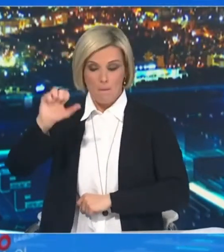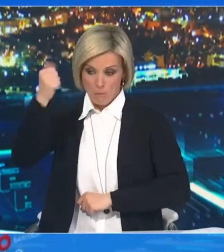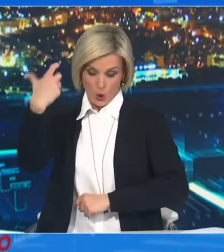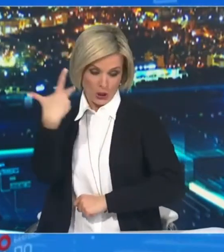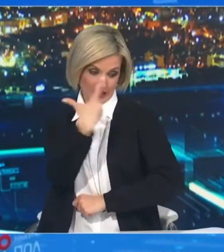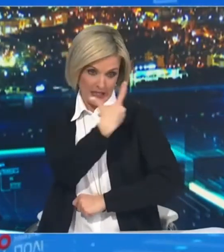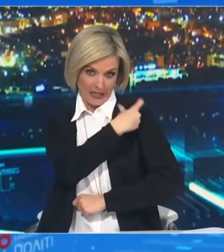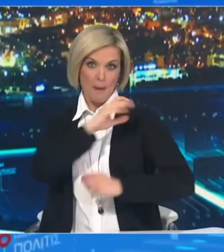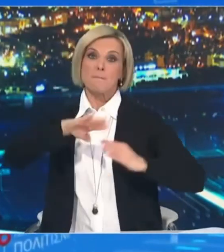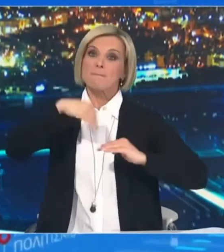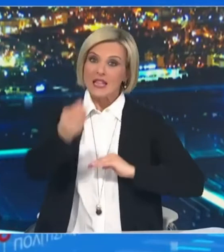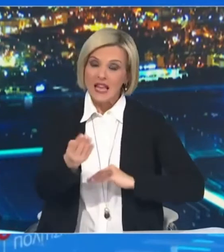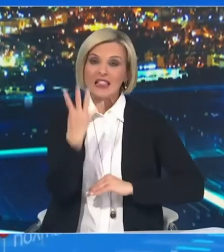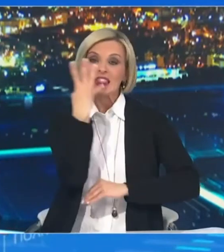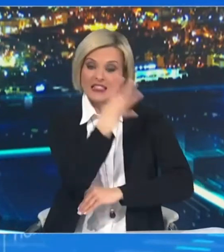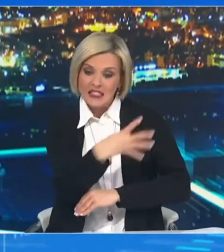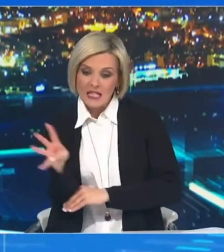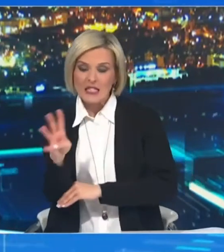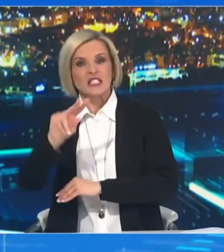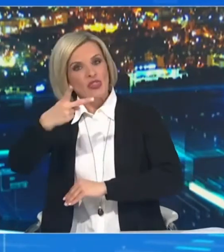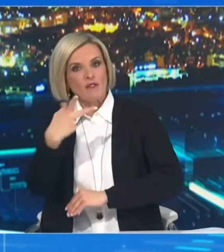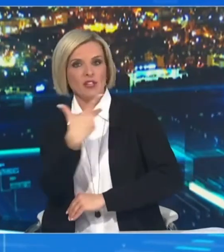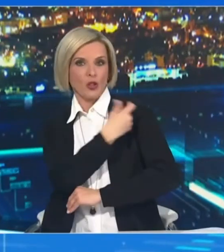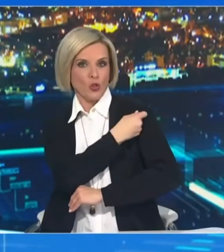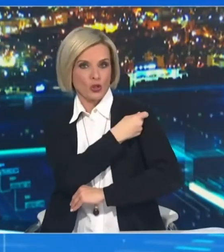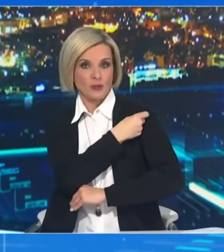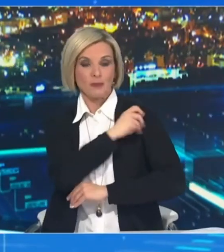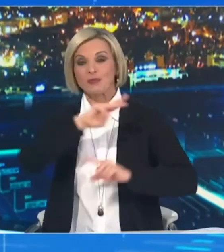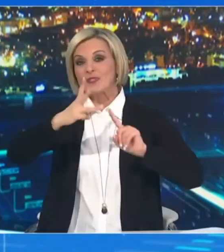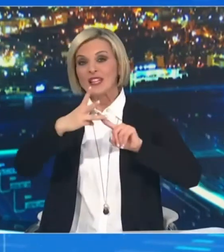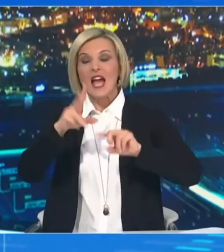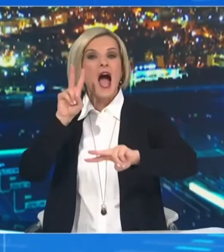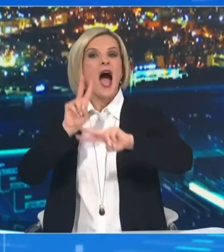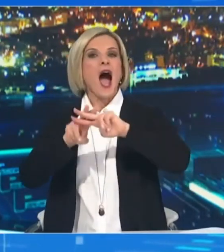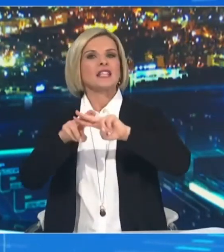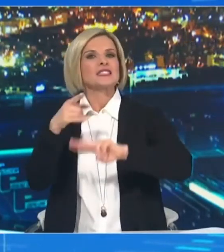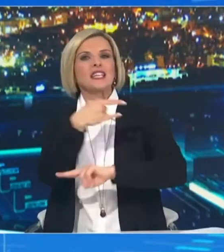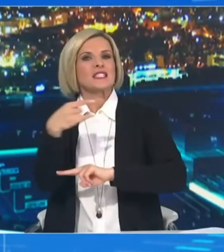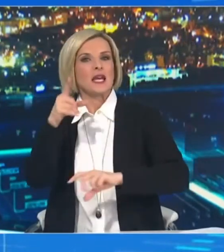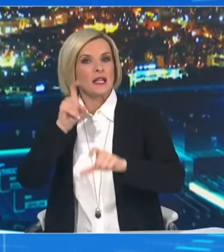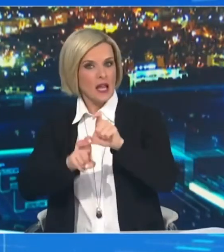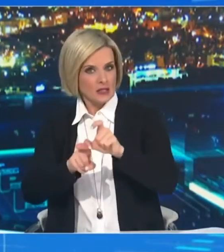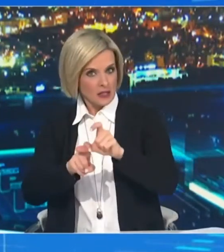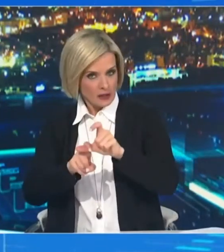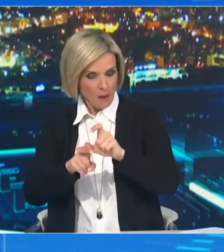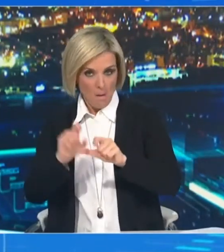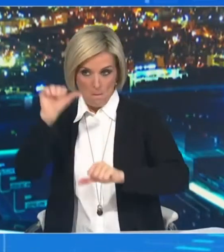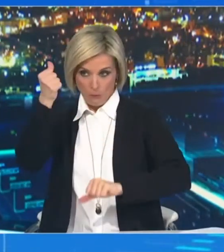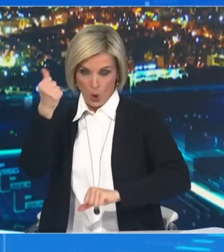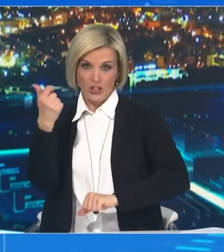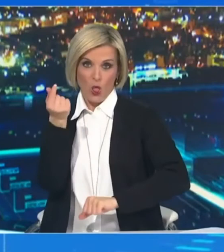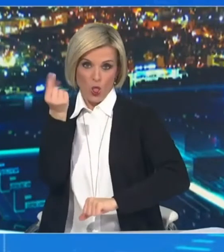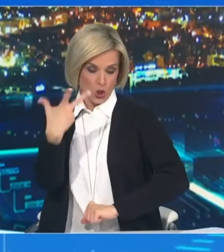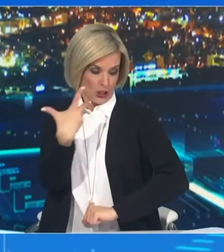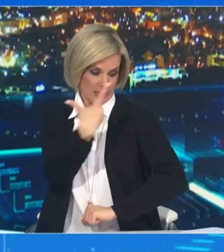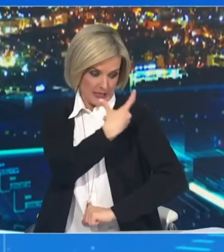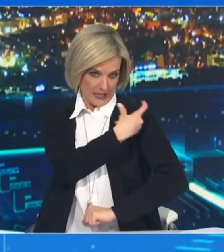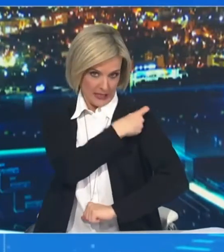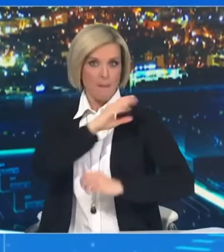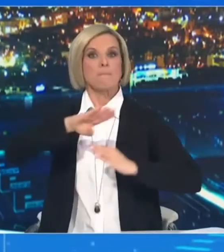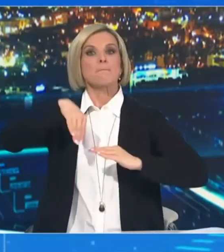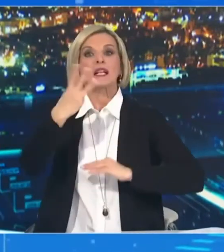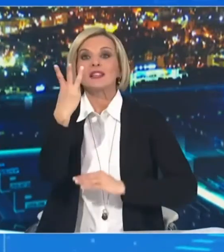Ενώ της AstraZeneca έχει μεσοδιάστημα 12 εβδομάδων, δηλαδή τριών μηνών.